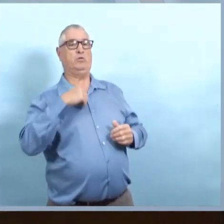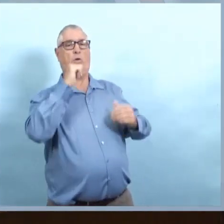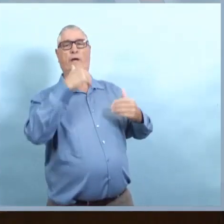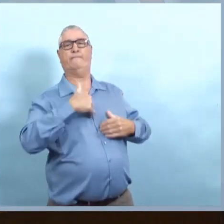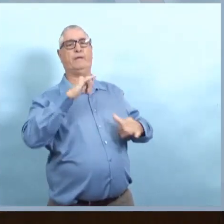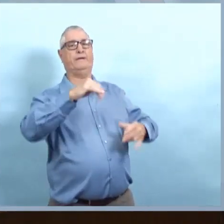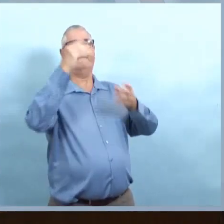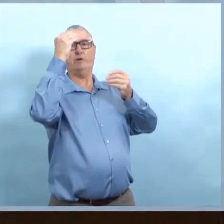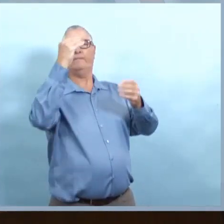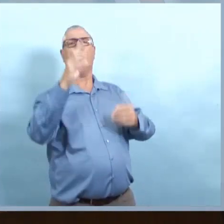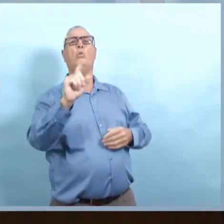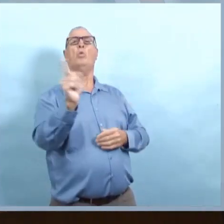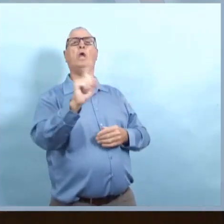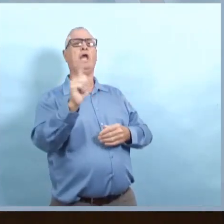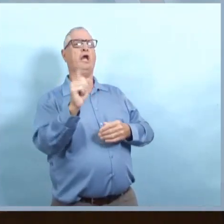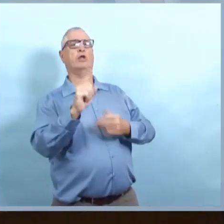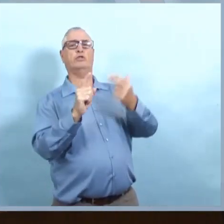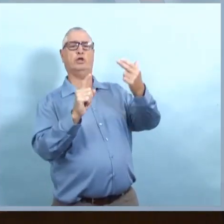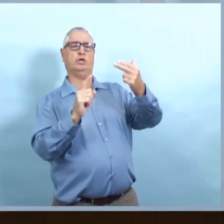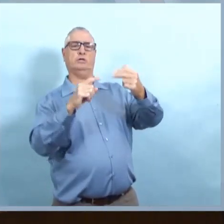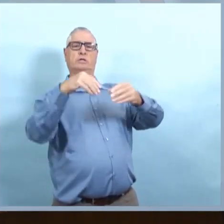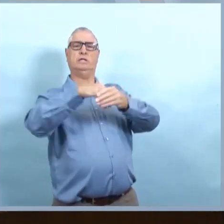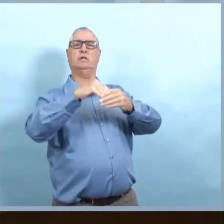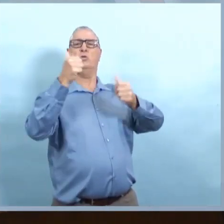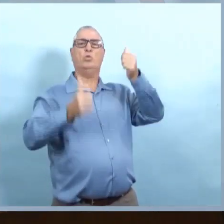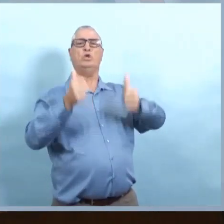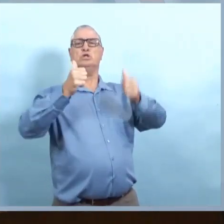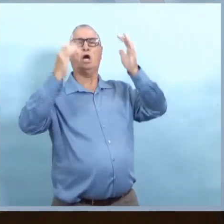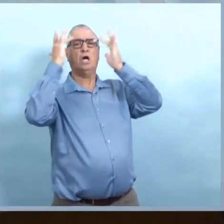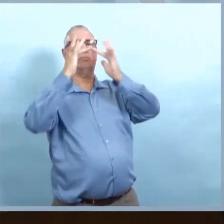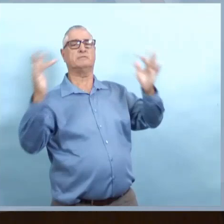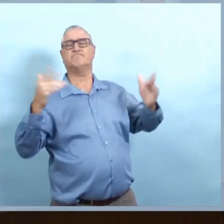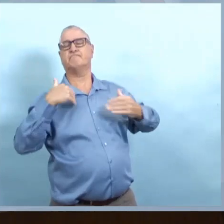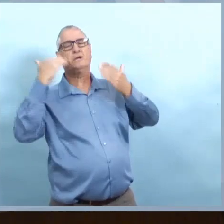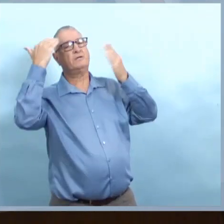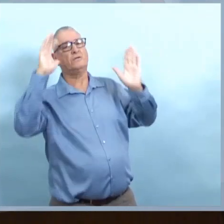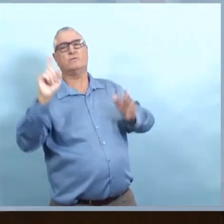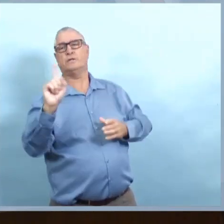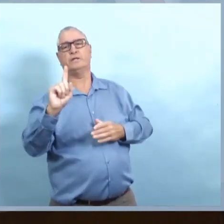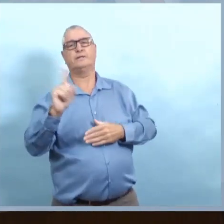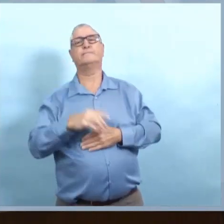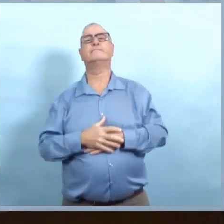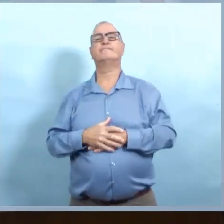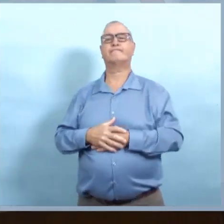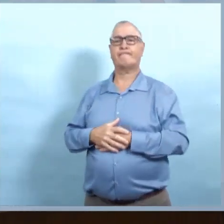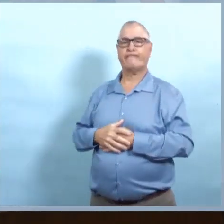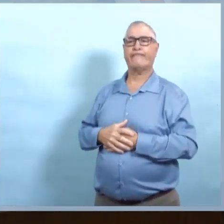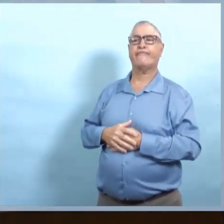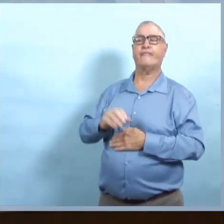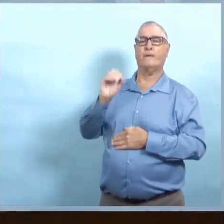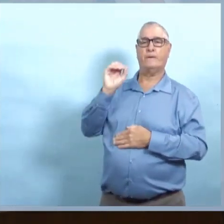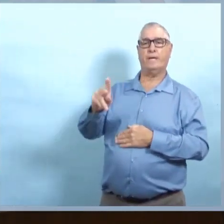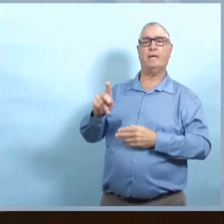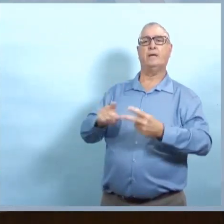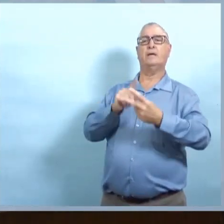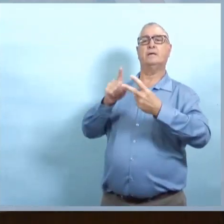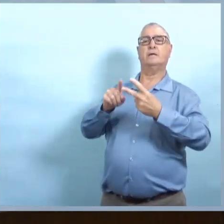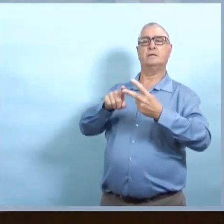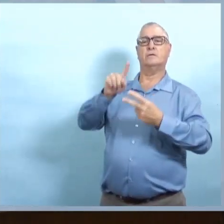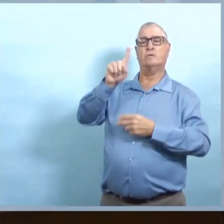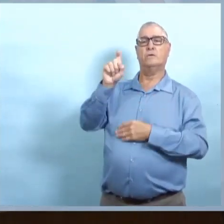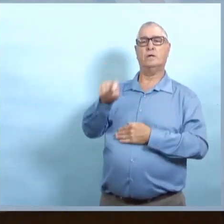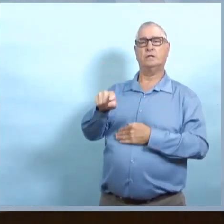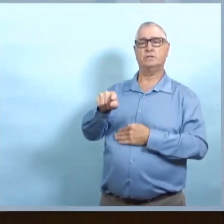Est-ce que vous savez si certaines des treize personnes hospitalisées, est-ce qu'il en a qui sont à Thompson? Non, je n'ai pas ces